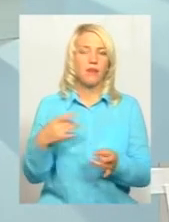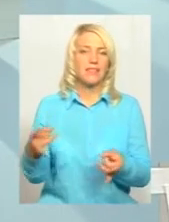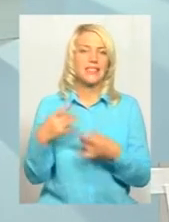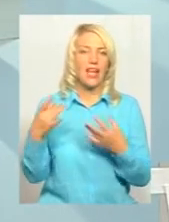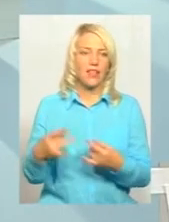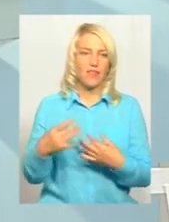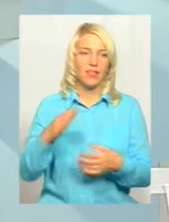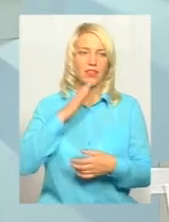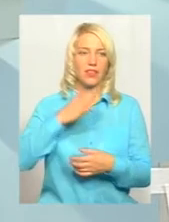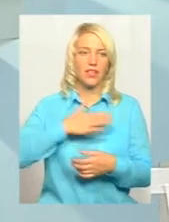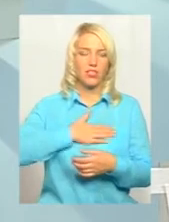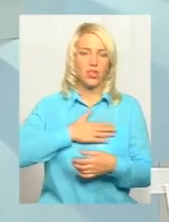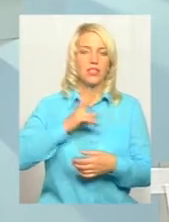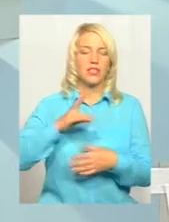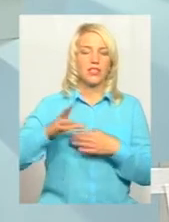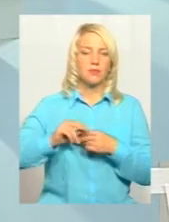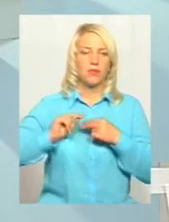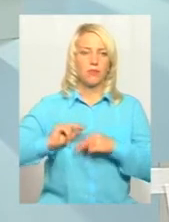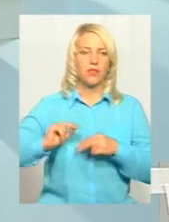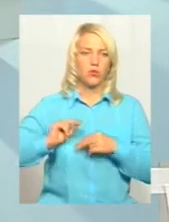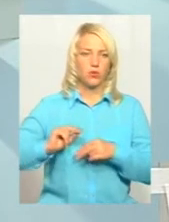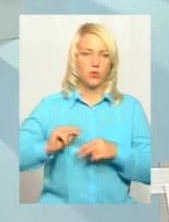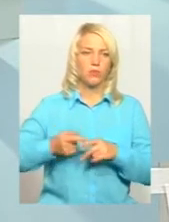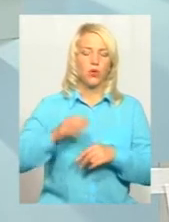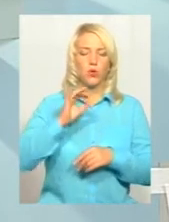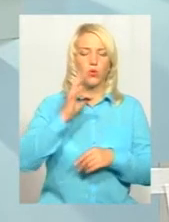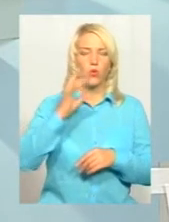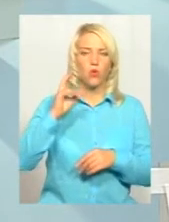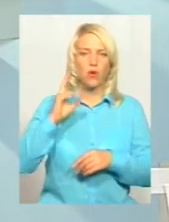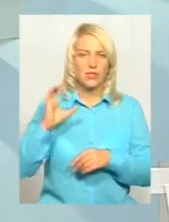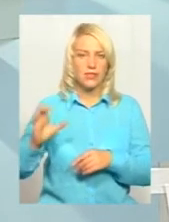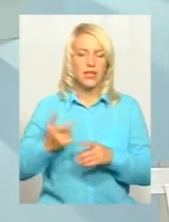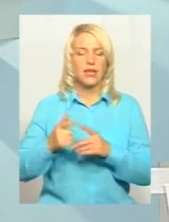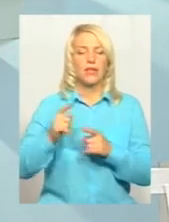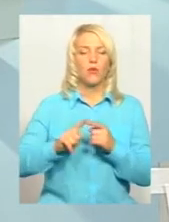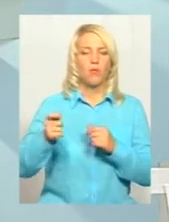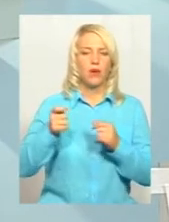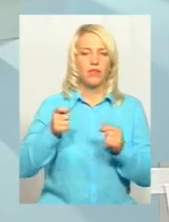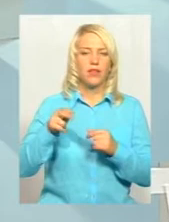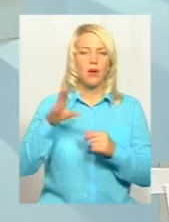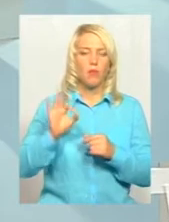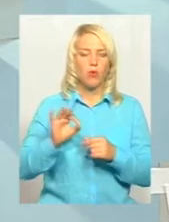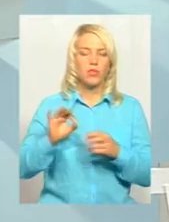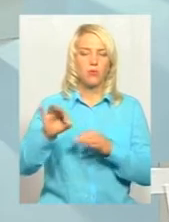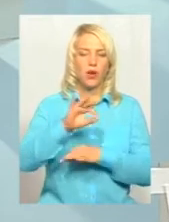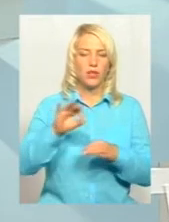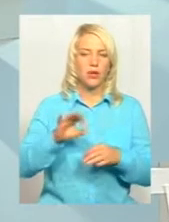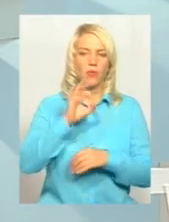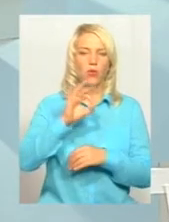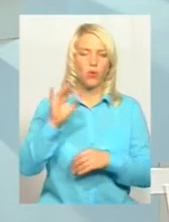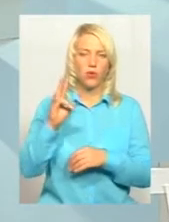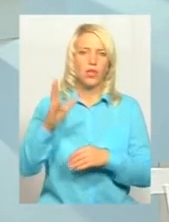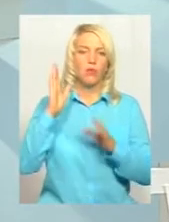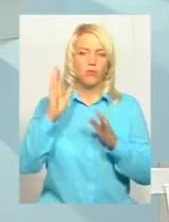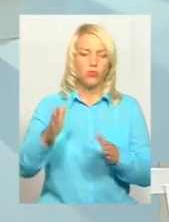нашою, з яким ми співпрацюємо, ЮНОПС, все, оце управління по роботі з проєктами ООН, що буде стабільна